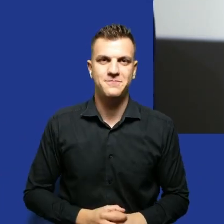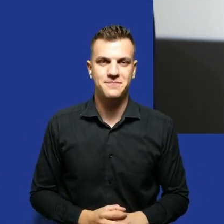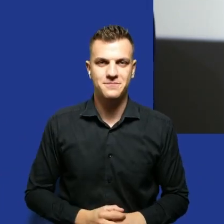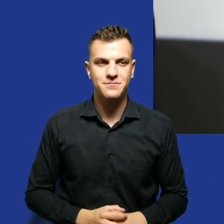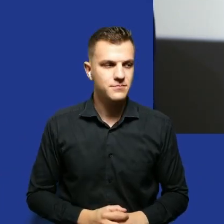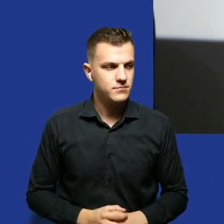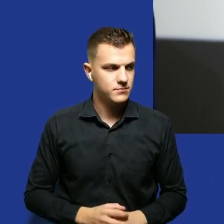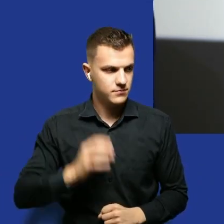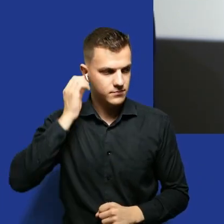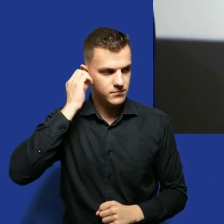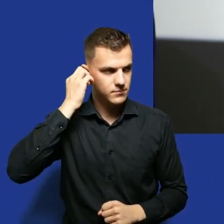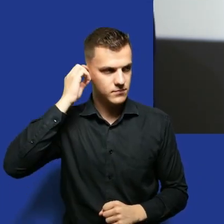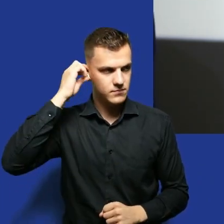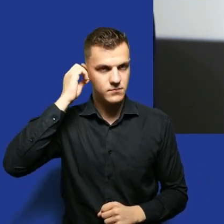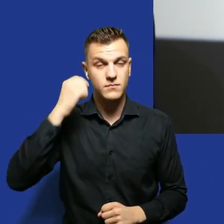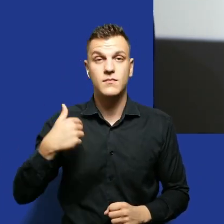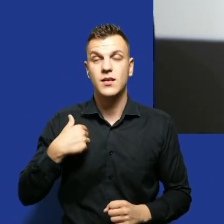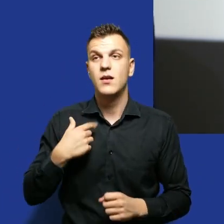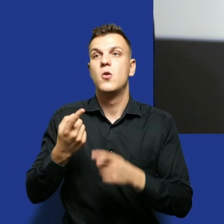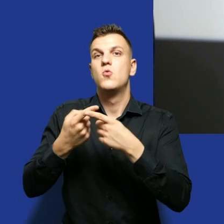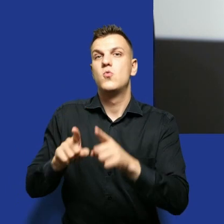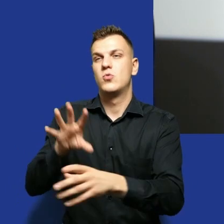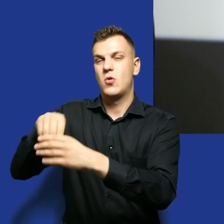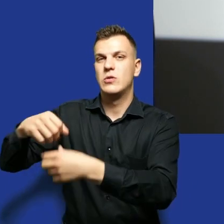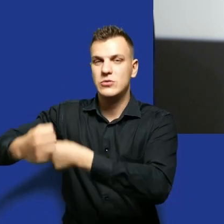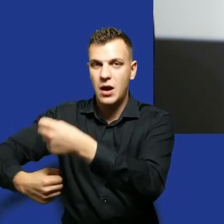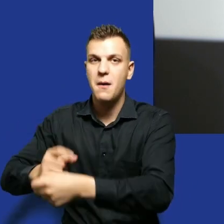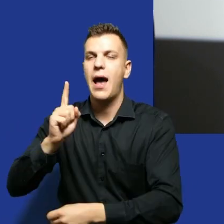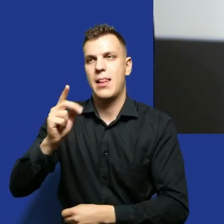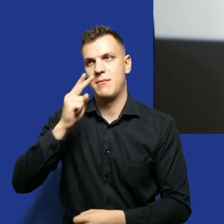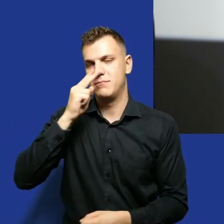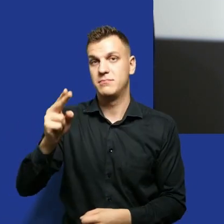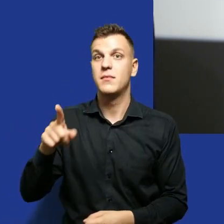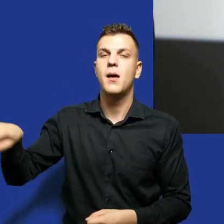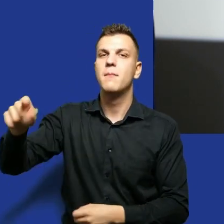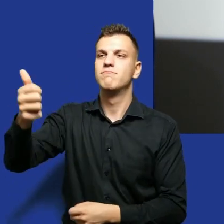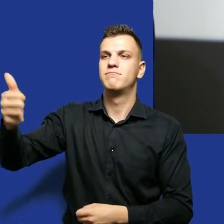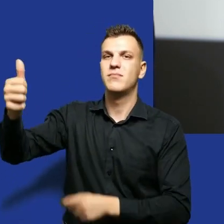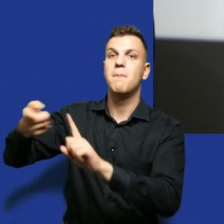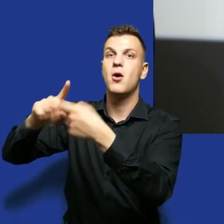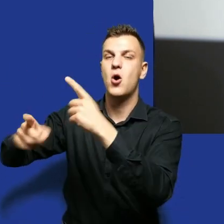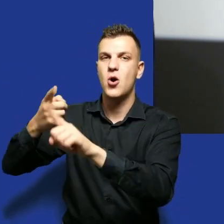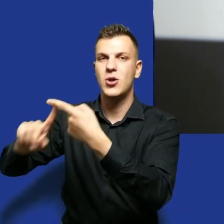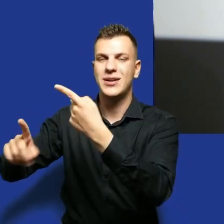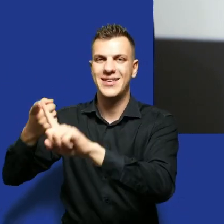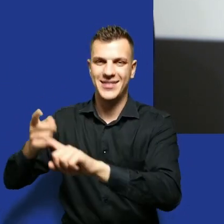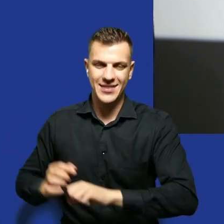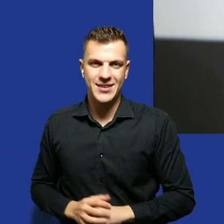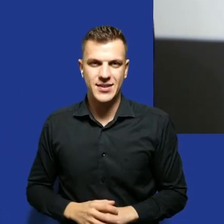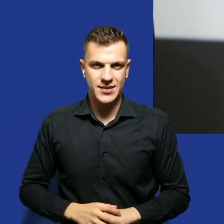działaniach zauważyłem, że rzeczywiście politycy zupełnie inaczej postrzegają nawet watchdoga w